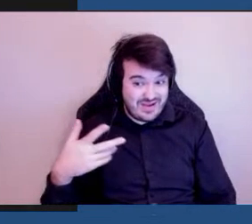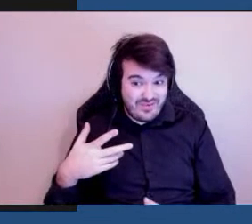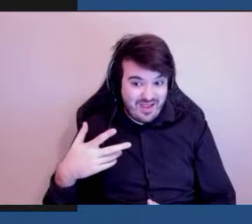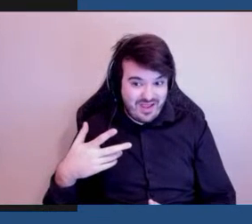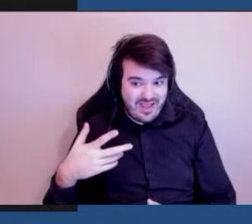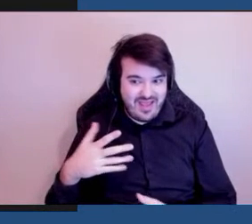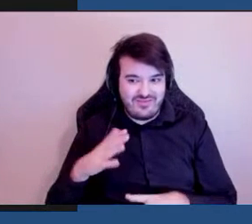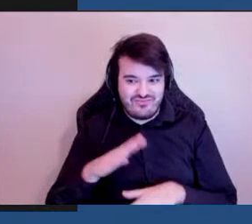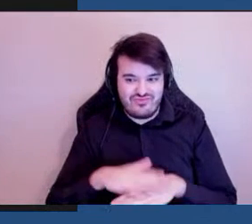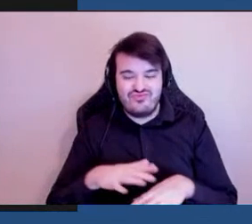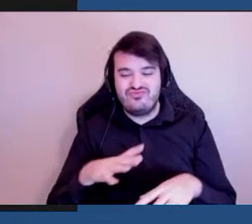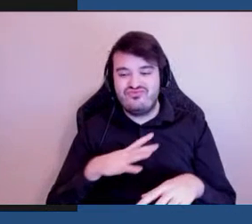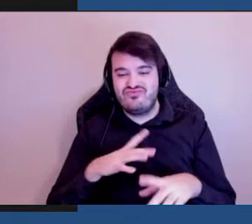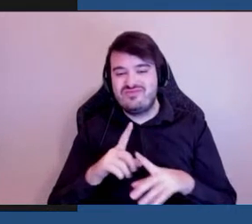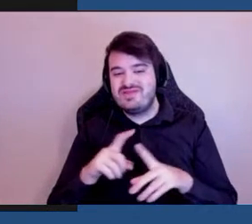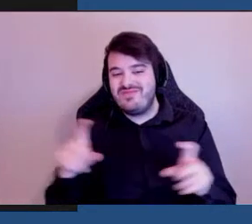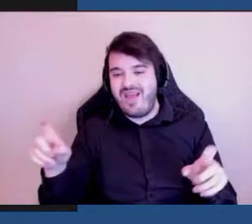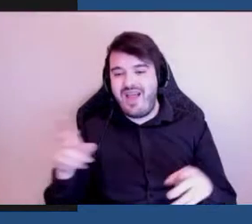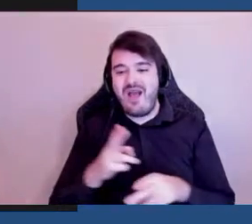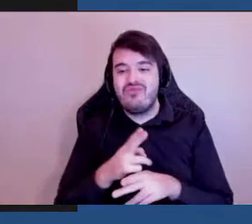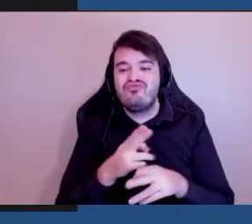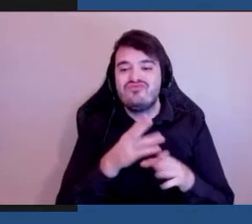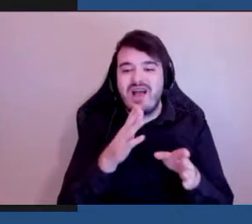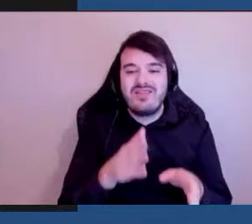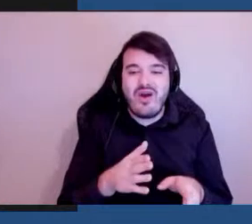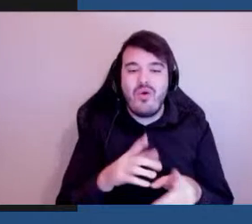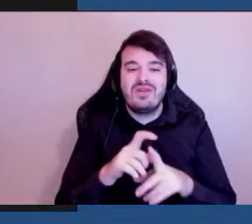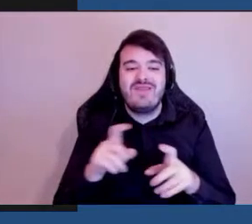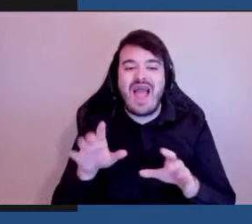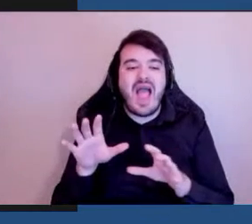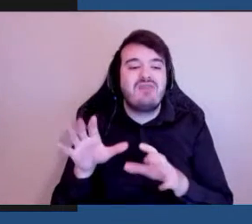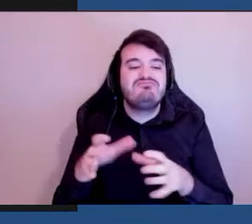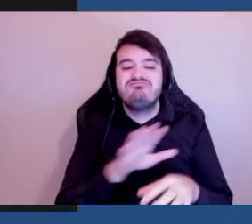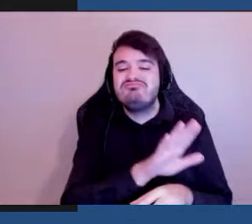avec différents utilisateurs de différents types de handicap